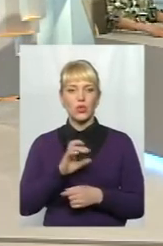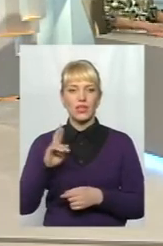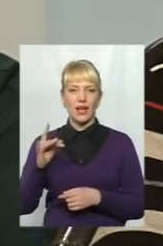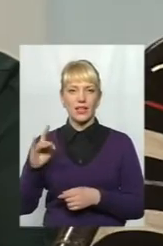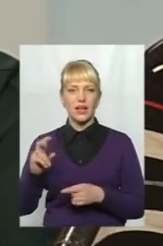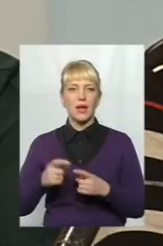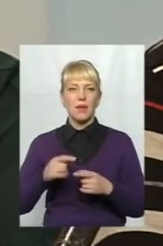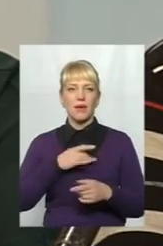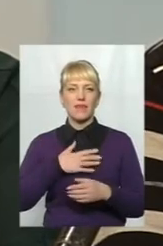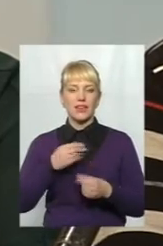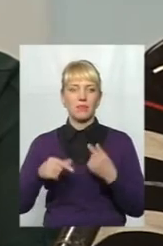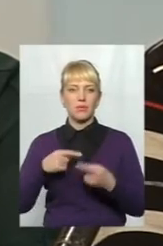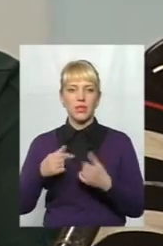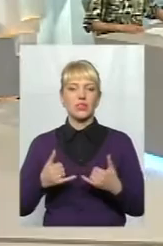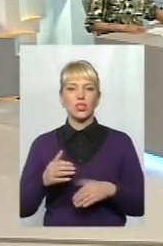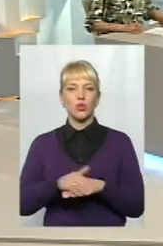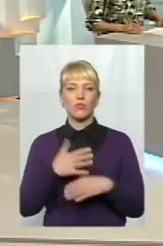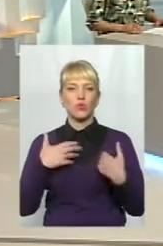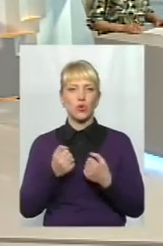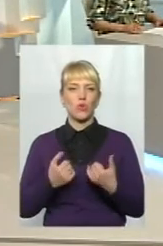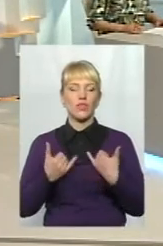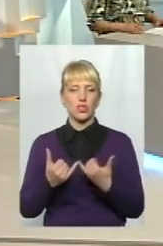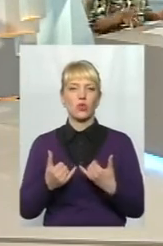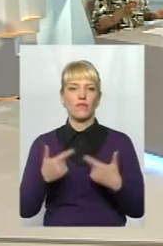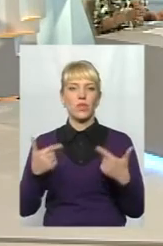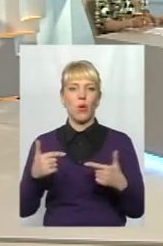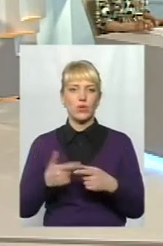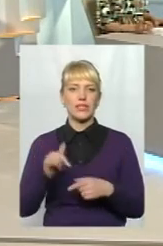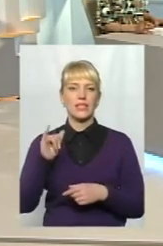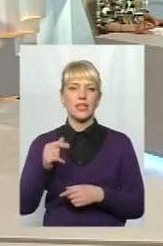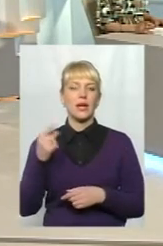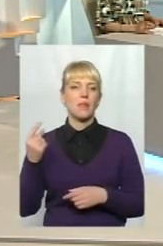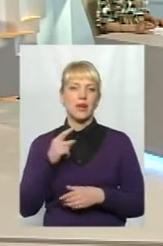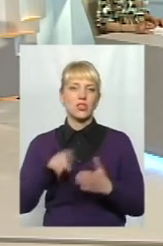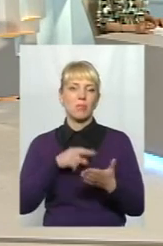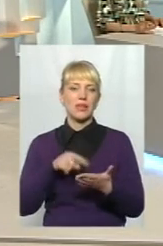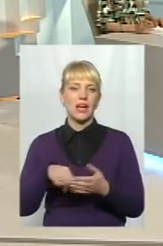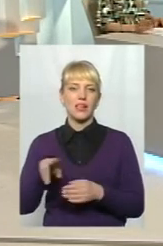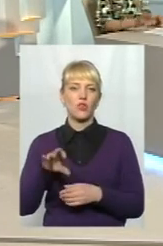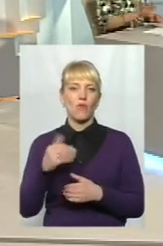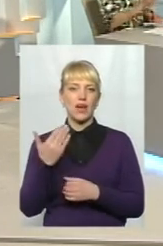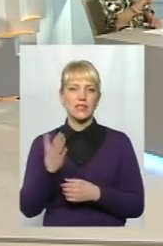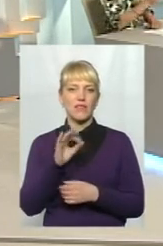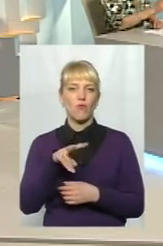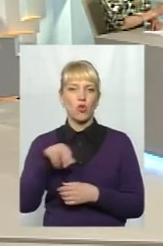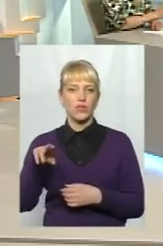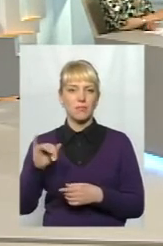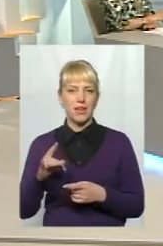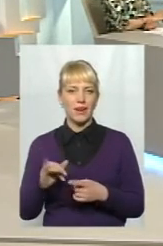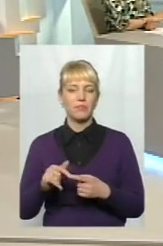приватний підприємець. Доброго здоров'я, шановні гості. І перше питання до вас, пане Володимиру.